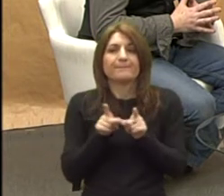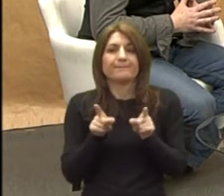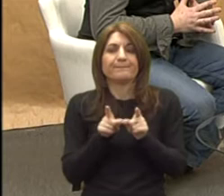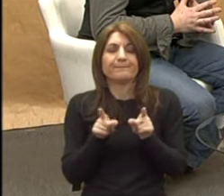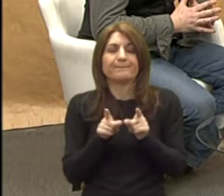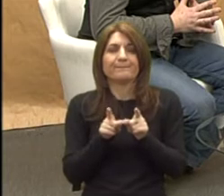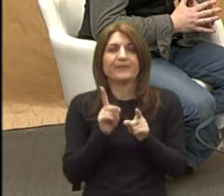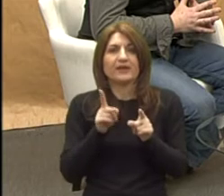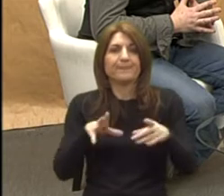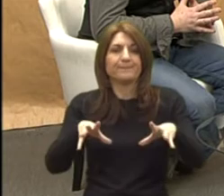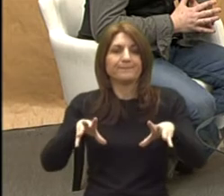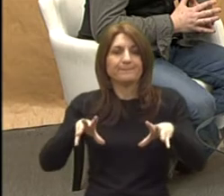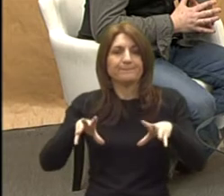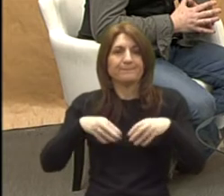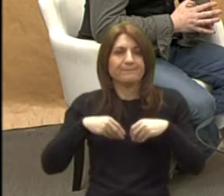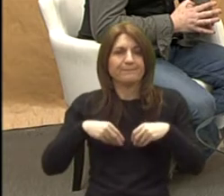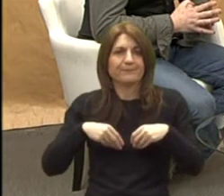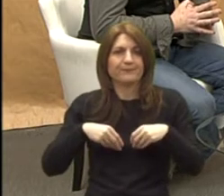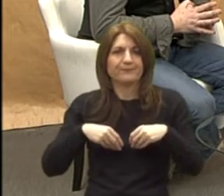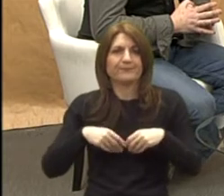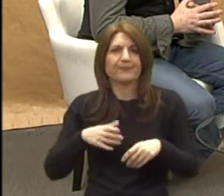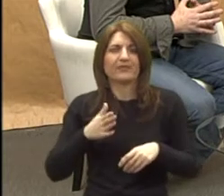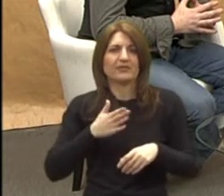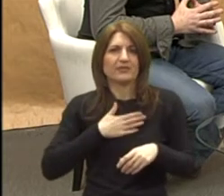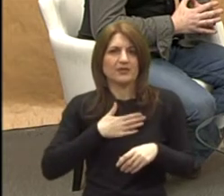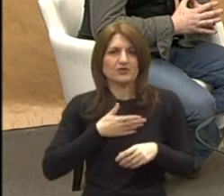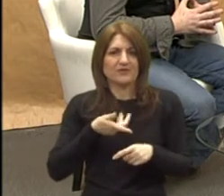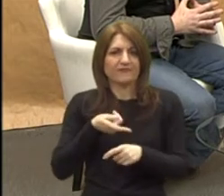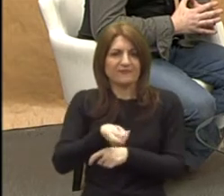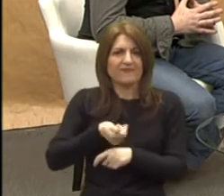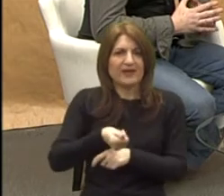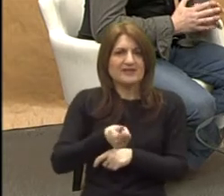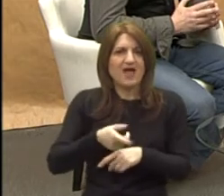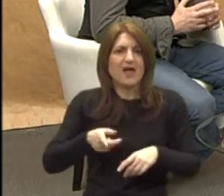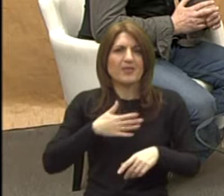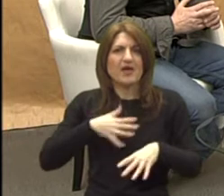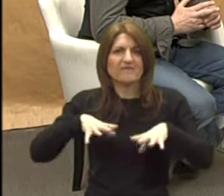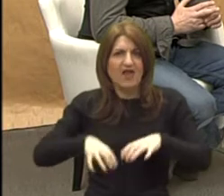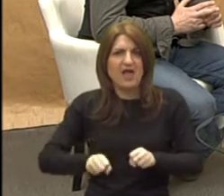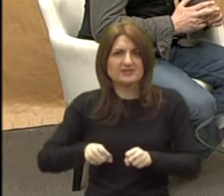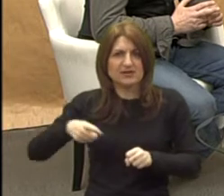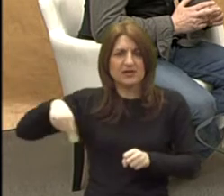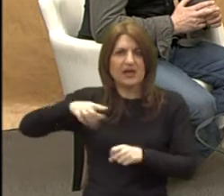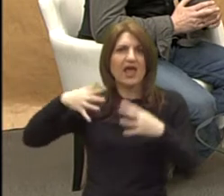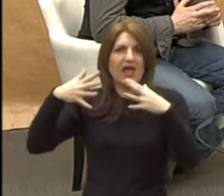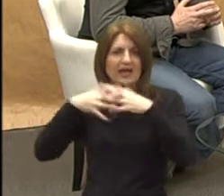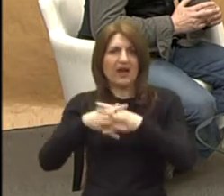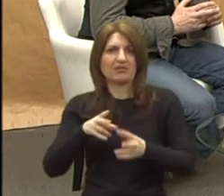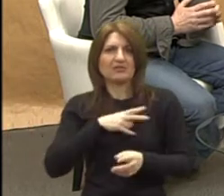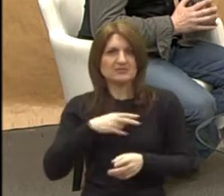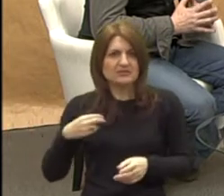i prihvaćanju našeg financijera, vlasnika, dakle to je grad Zagreb ko je to